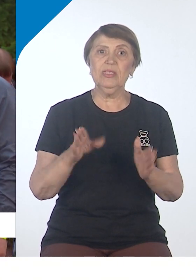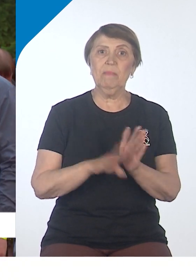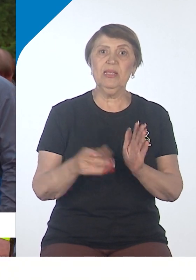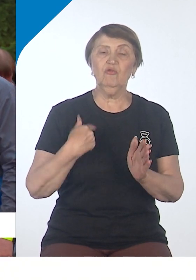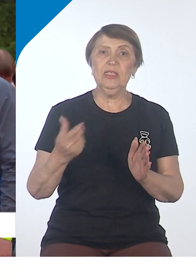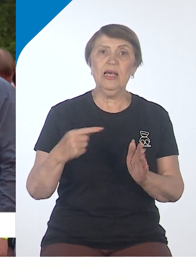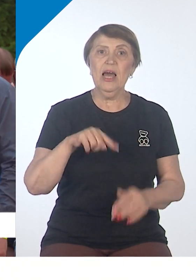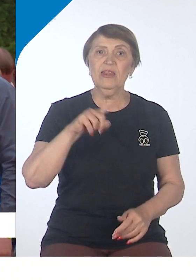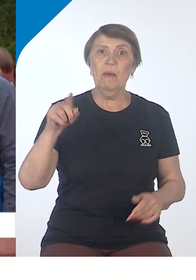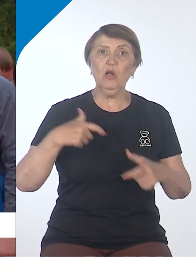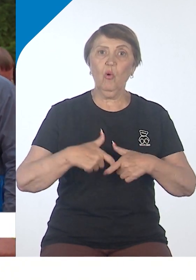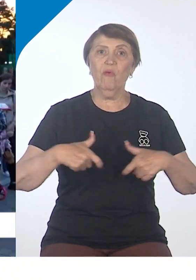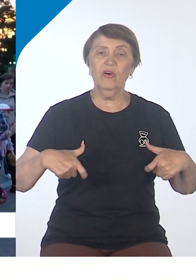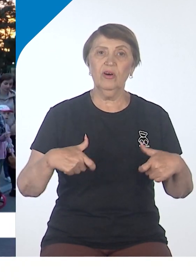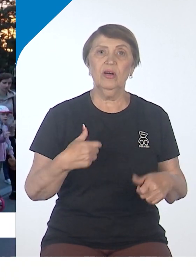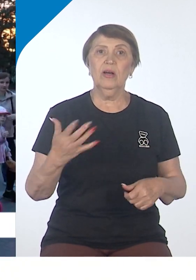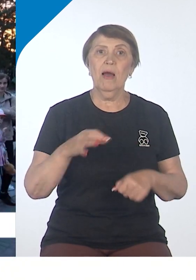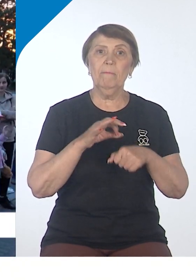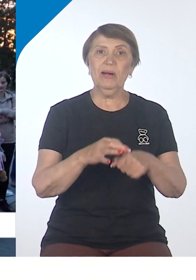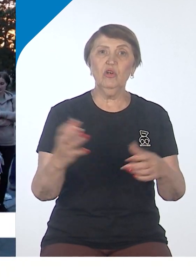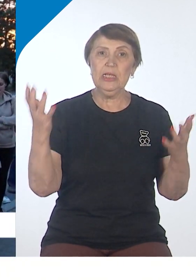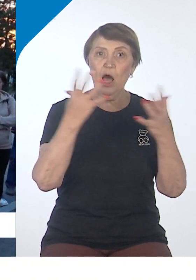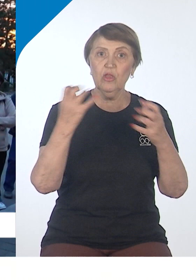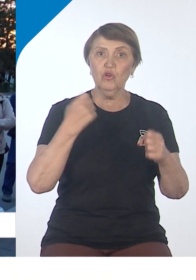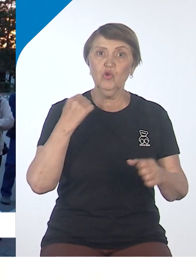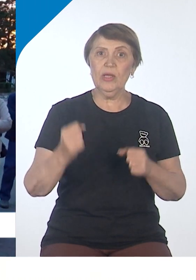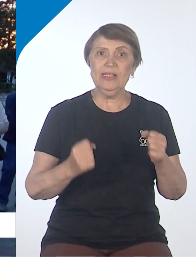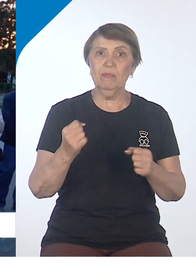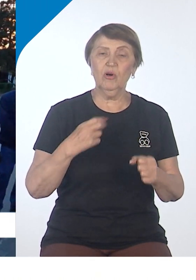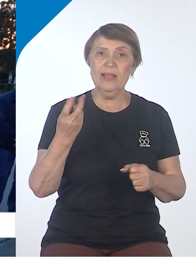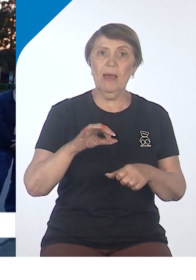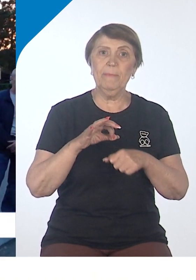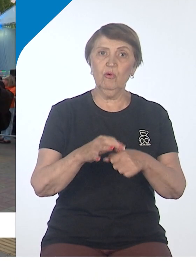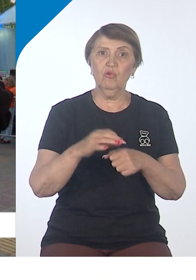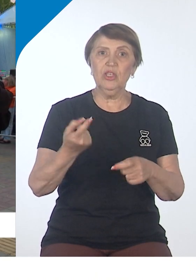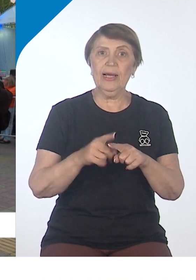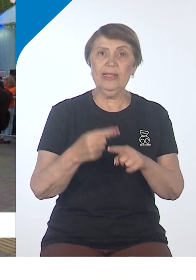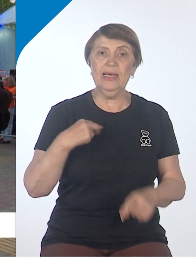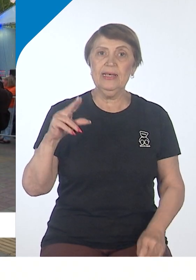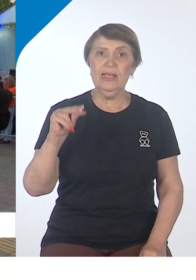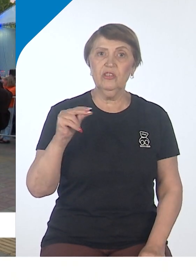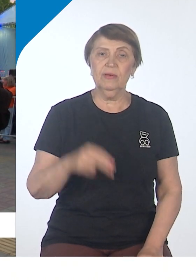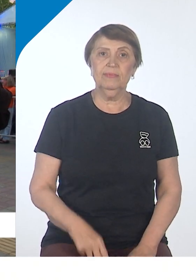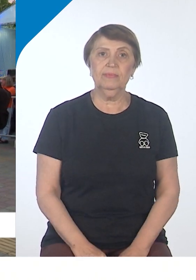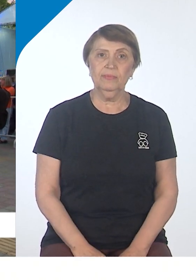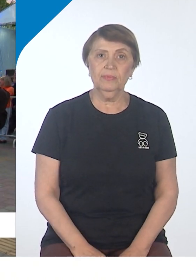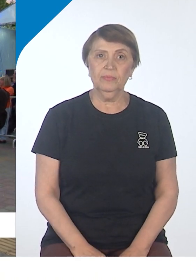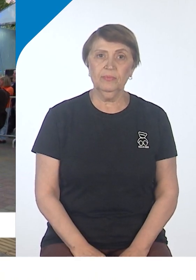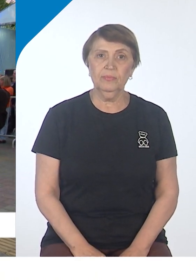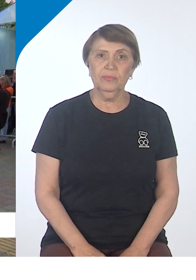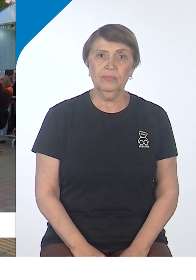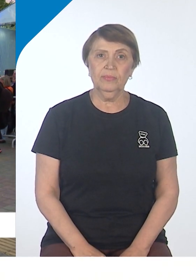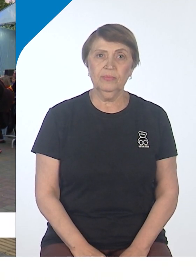Хабаровске у нас проводится вообще, в принципе, ночной забег. И приуроченный к этой дате. Итак, мы дали старт